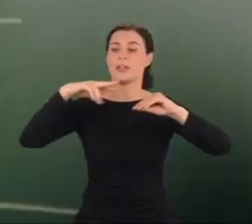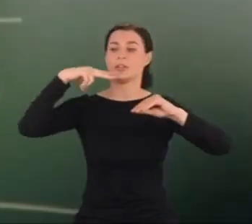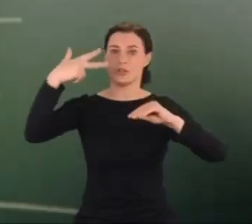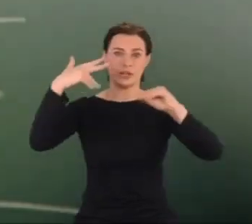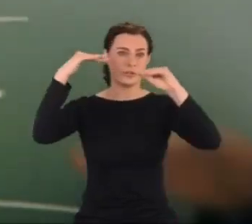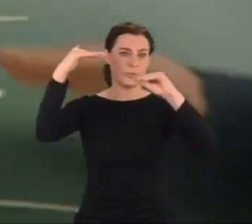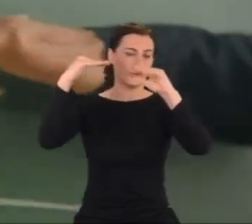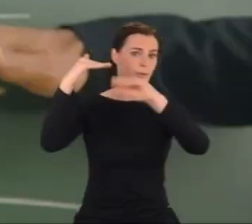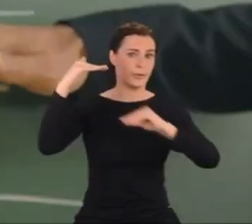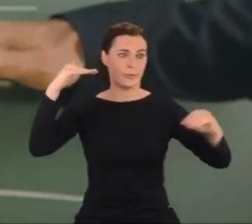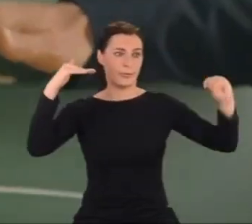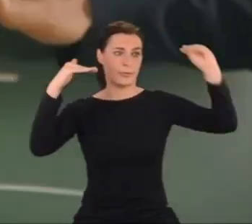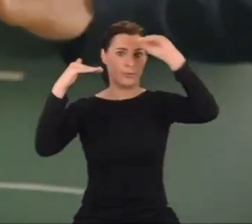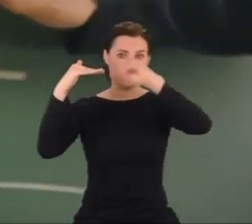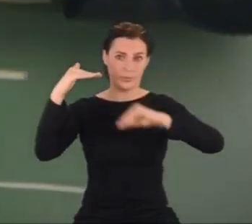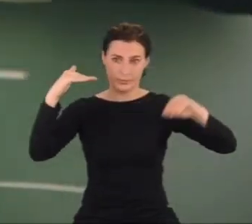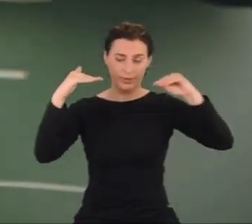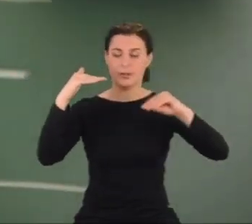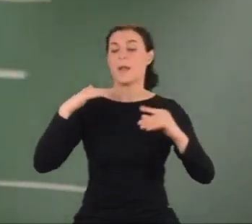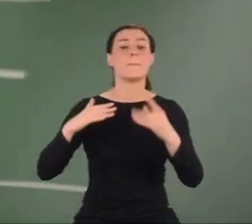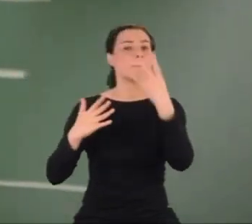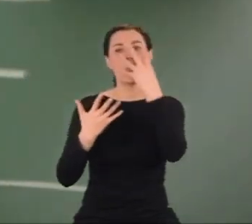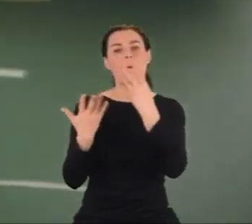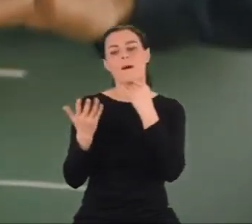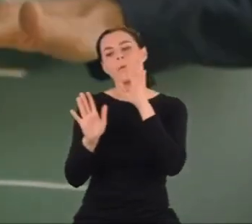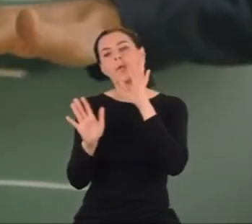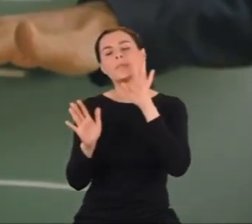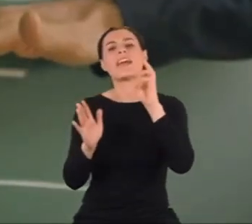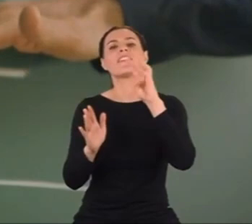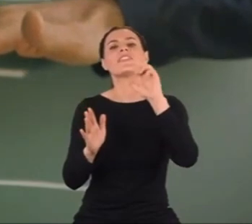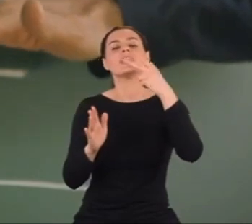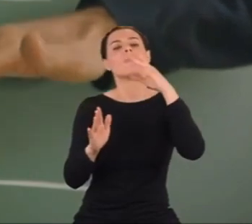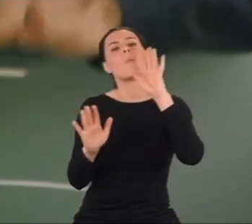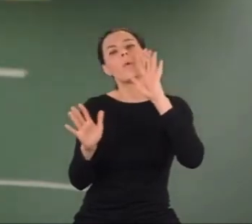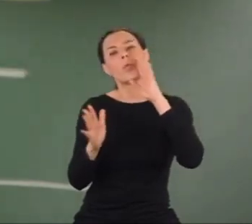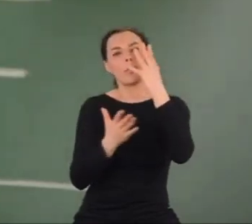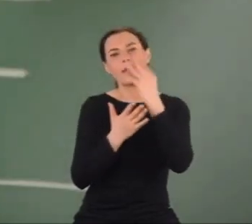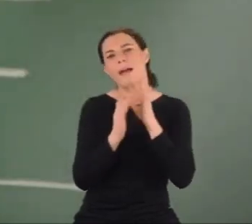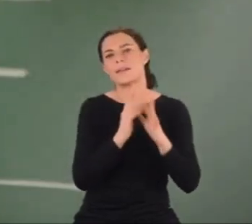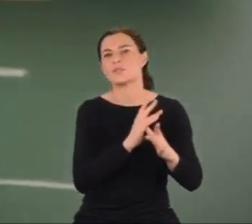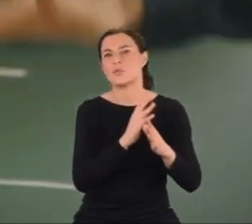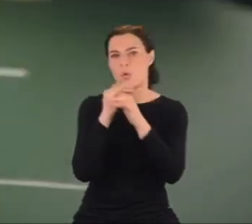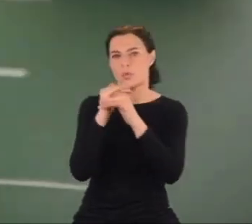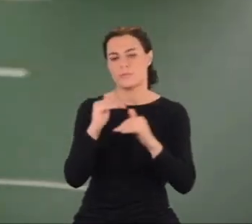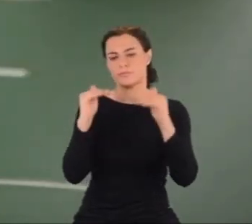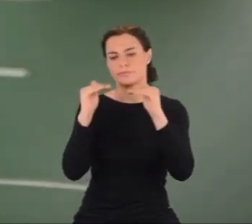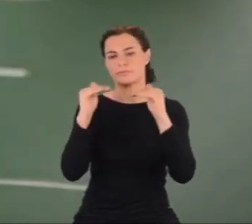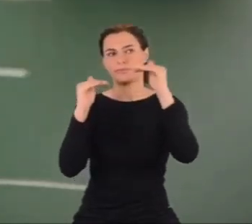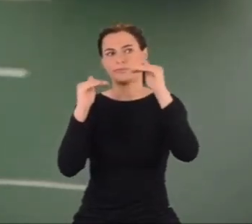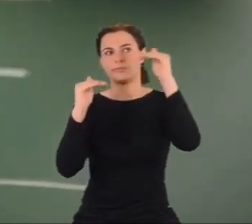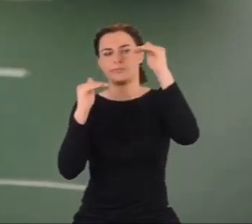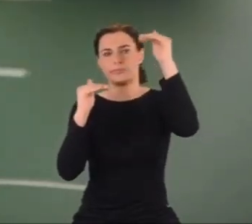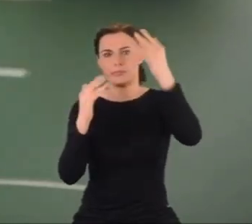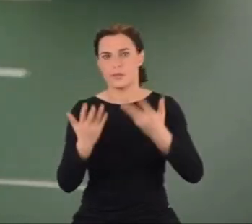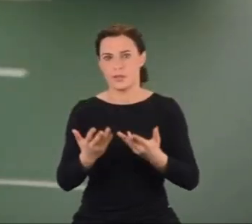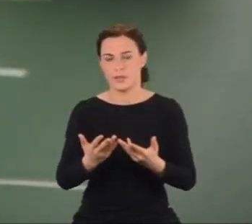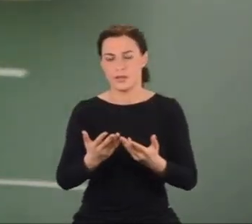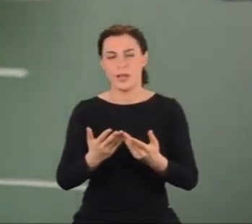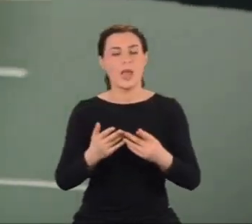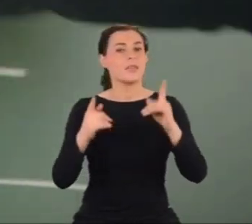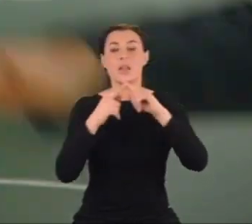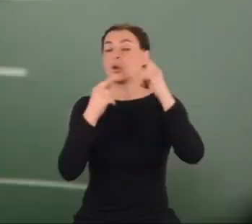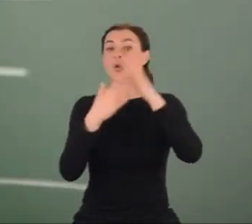innej. W ten sposób powstaje rodzaj widma, przypominający schody. Każdy stopień jest